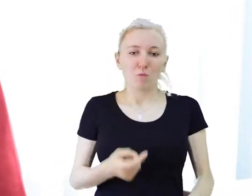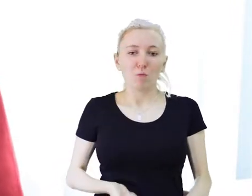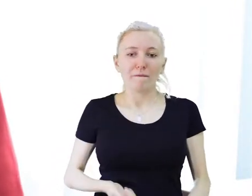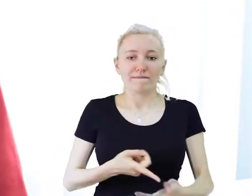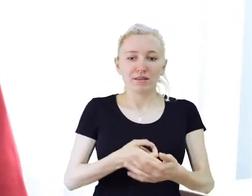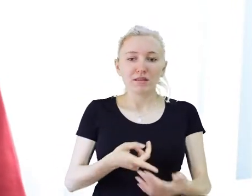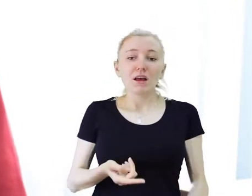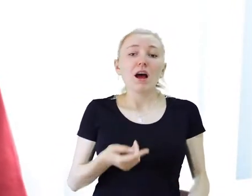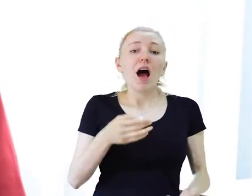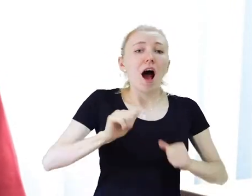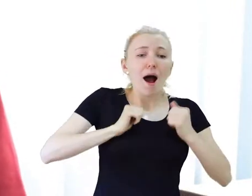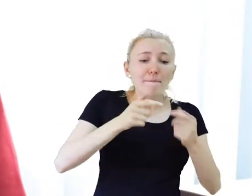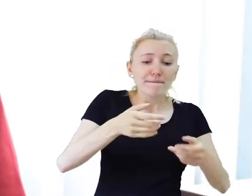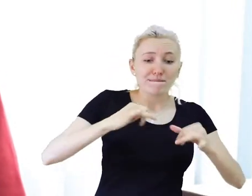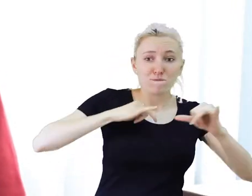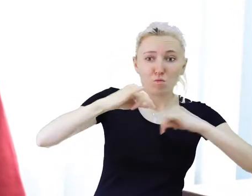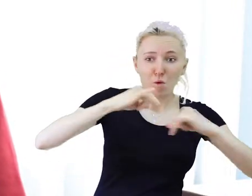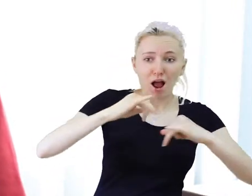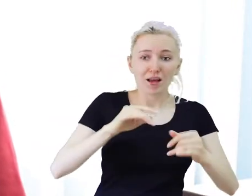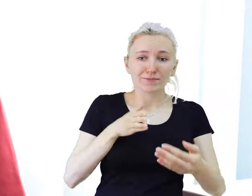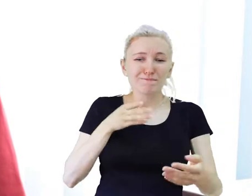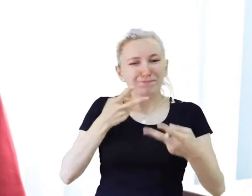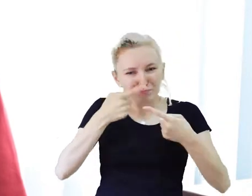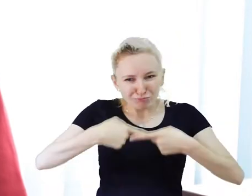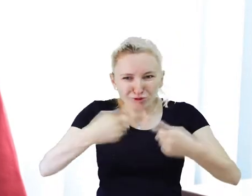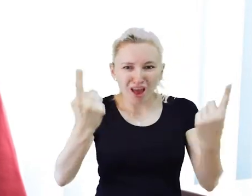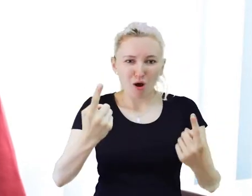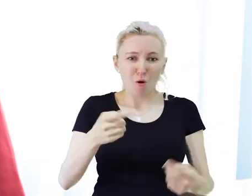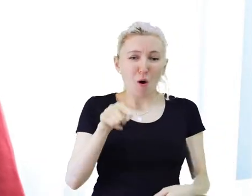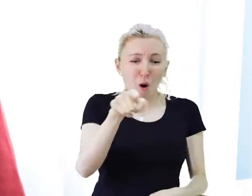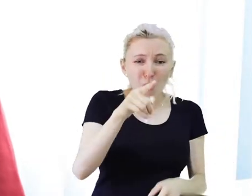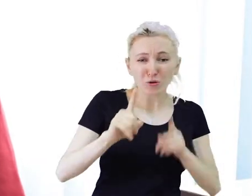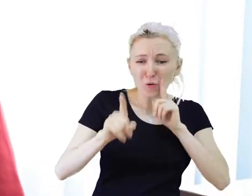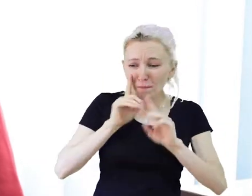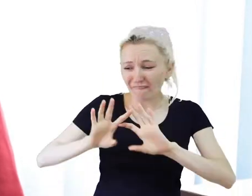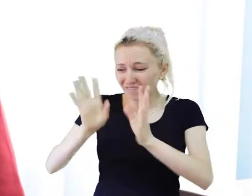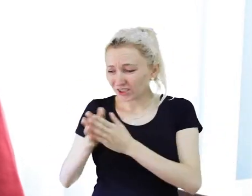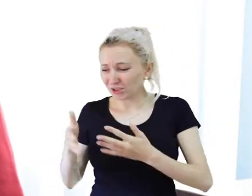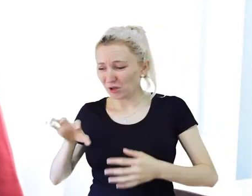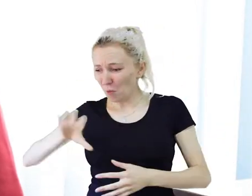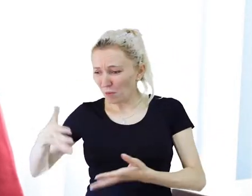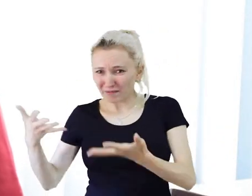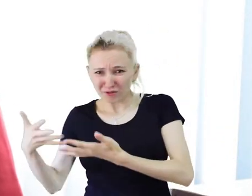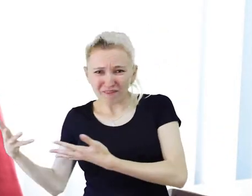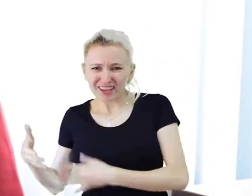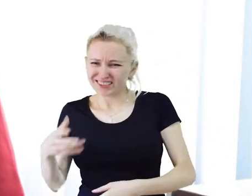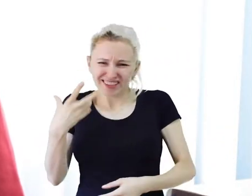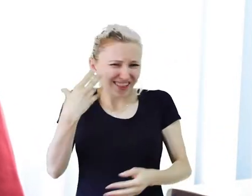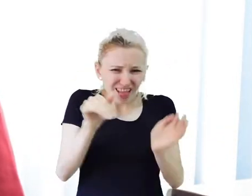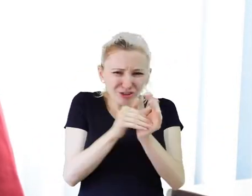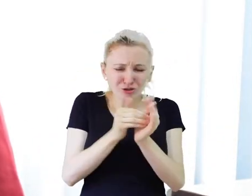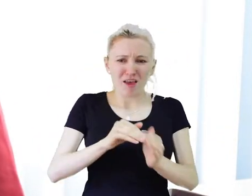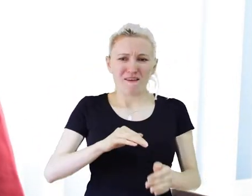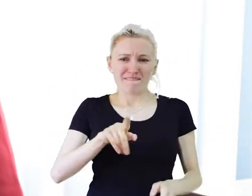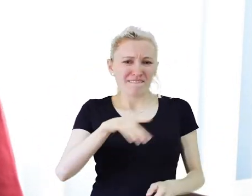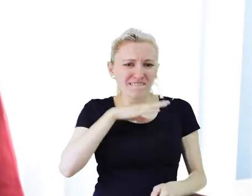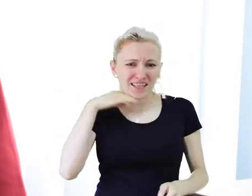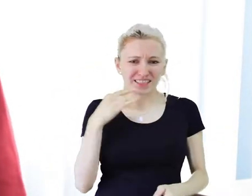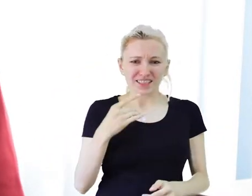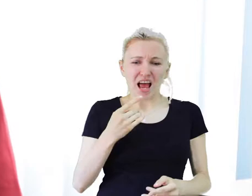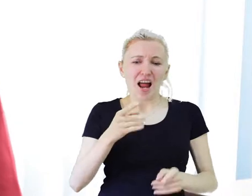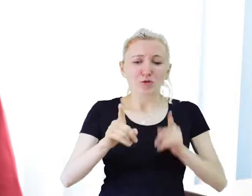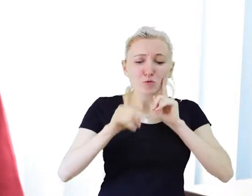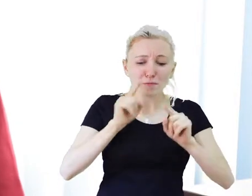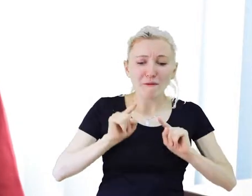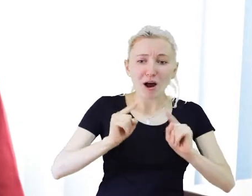Bo taki był główny cel i założenie, żeby przekonać władzę do tego, że ludzie rozmawiają ze